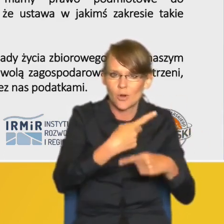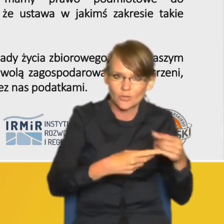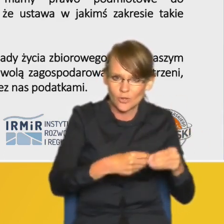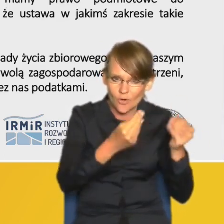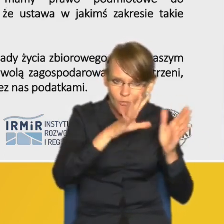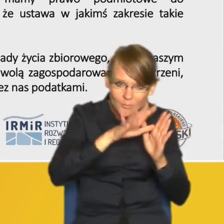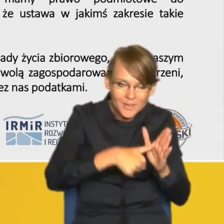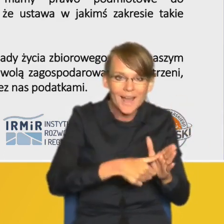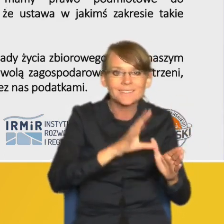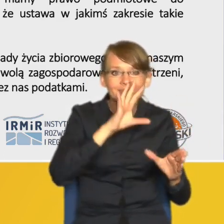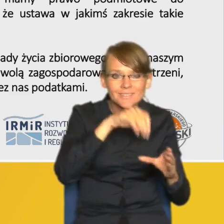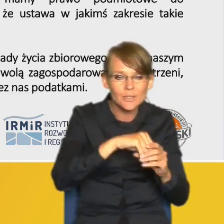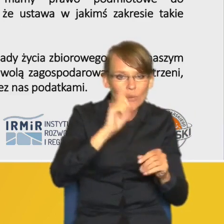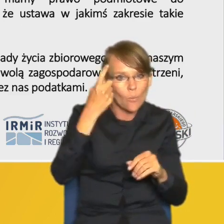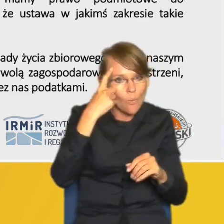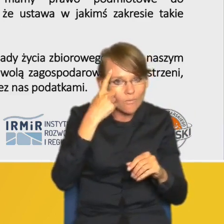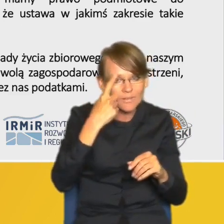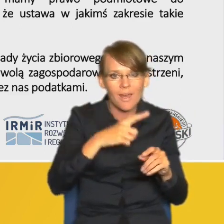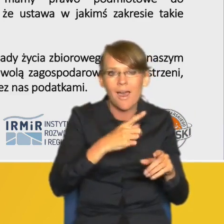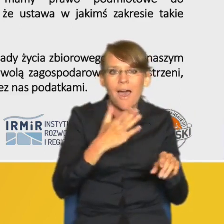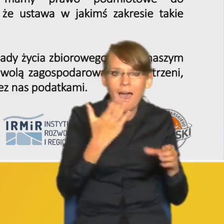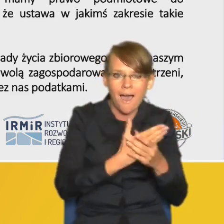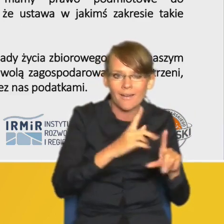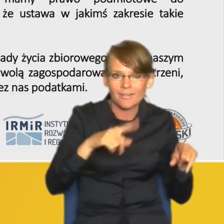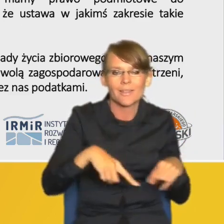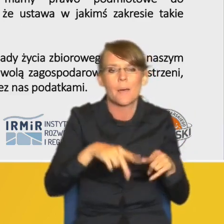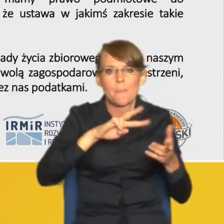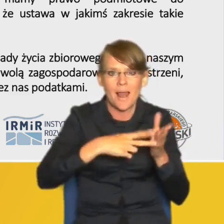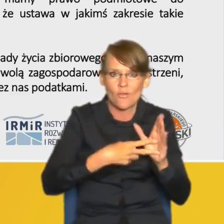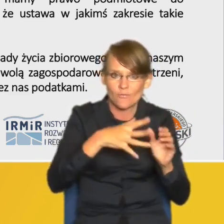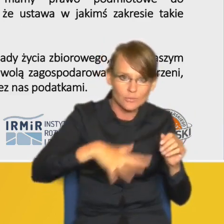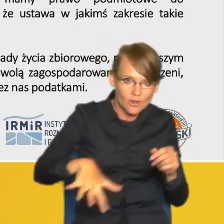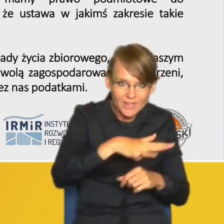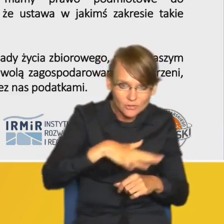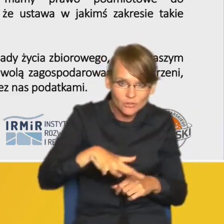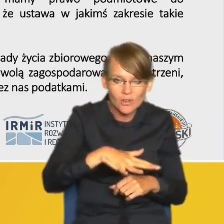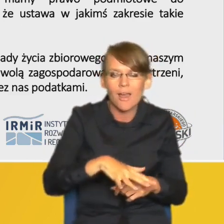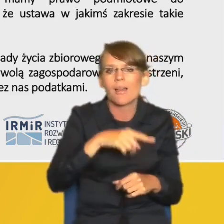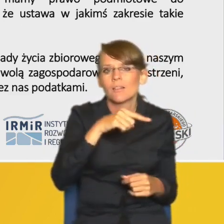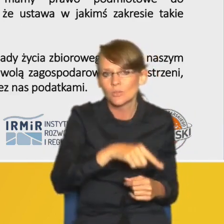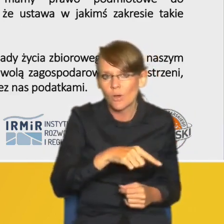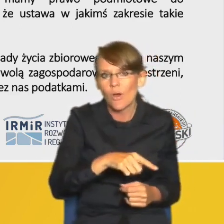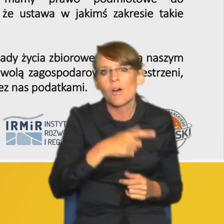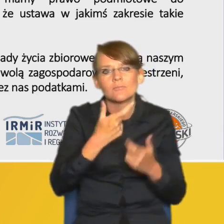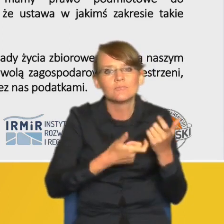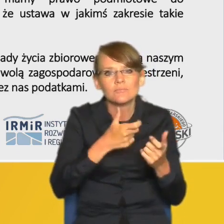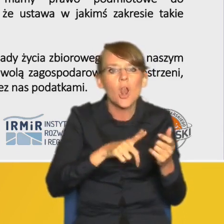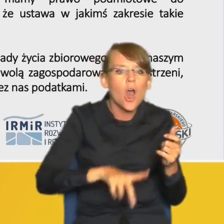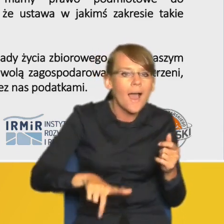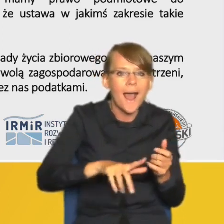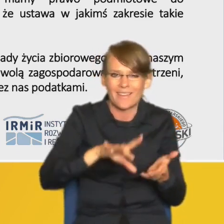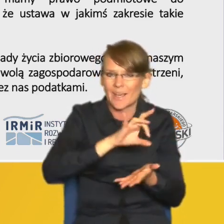szczególności aktów planowania przestrzennego które sporządza się na poziomie lokalnym w